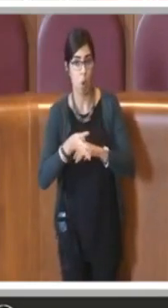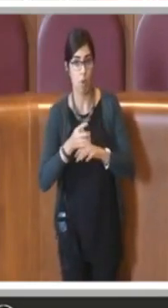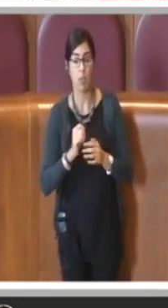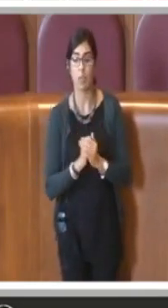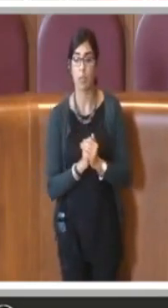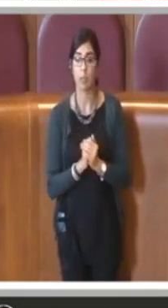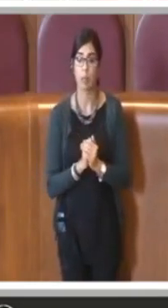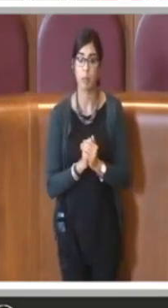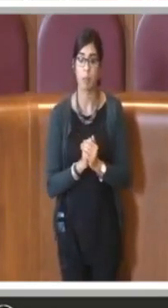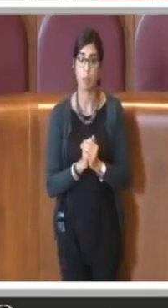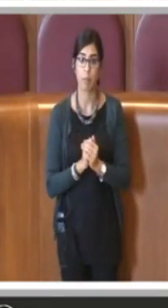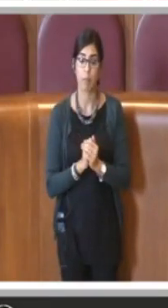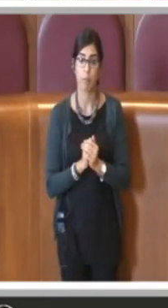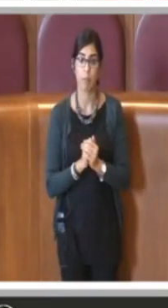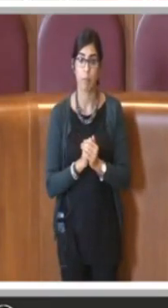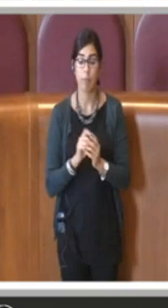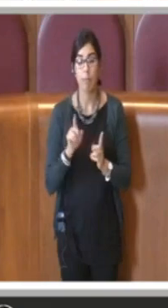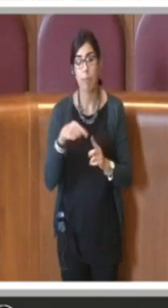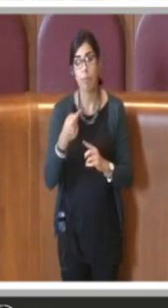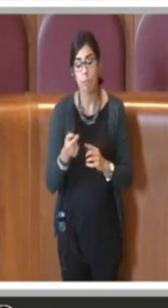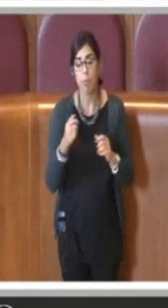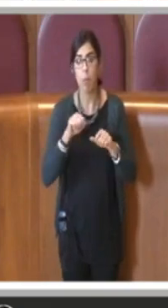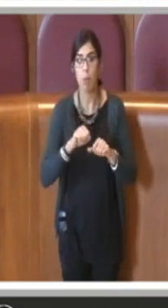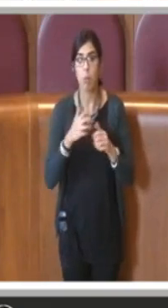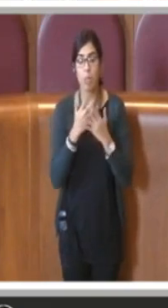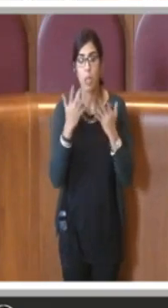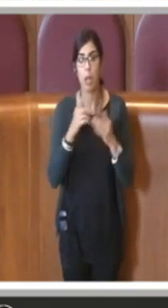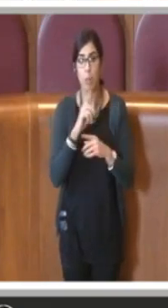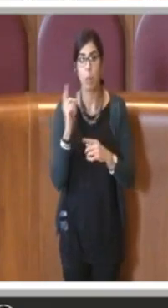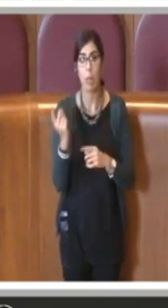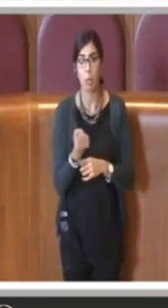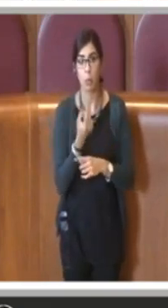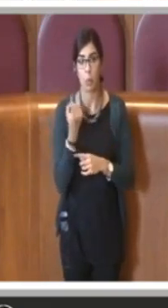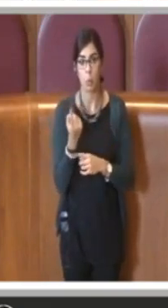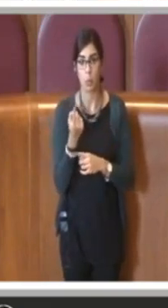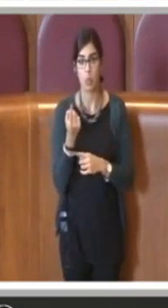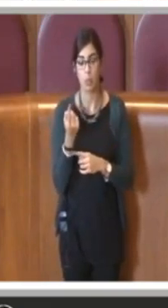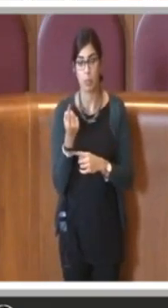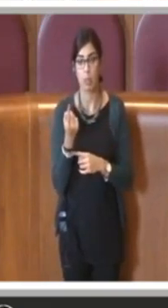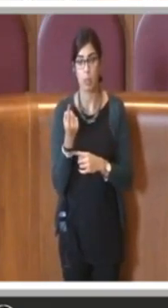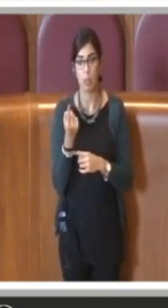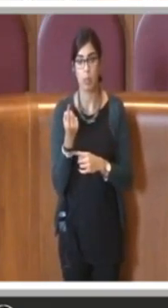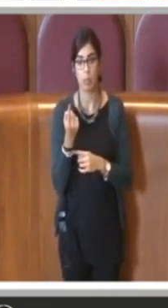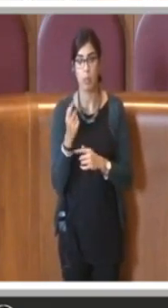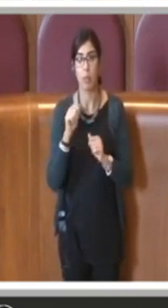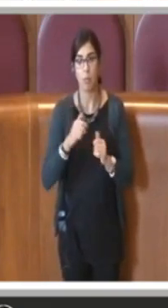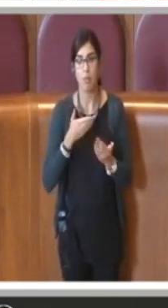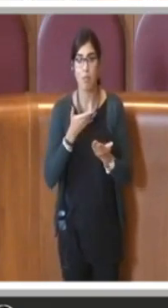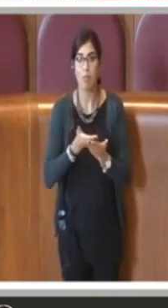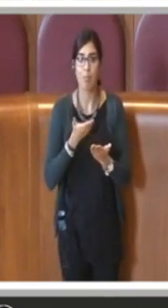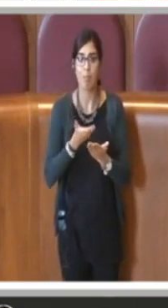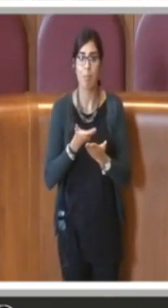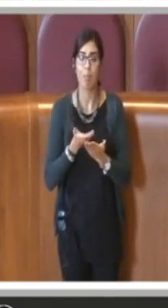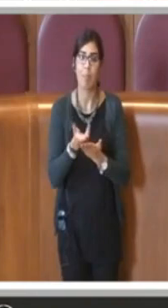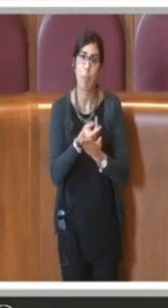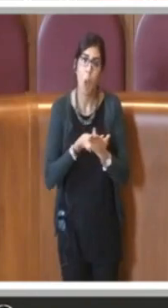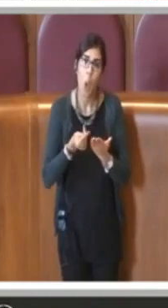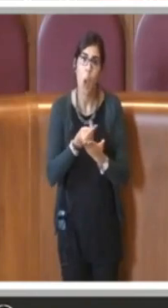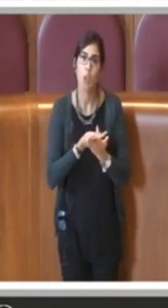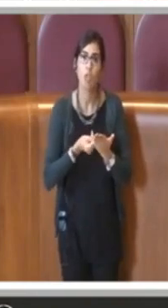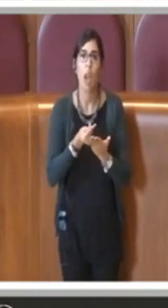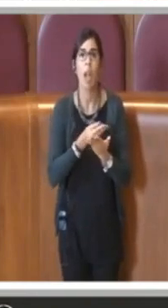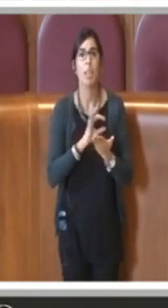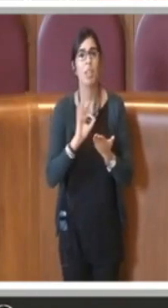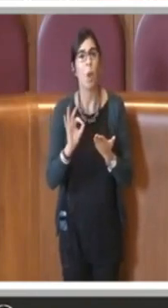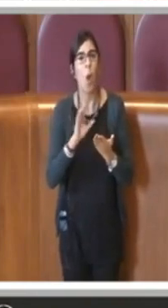con la possibilità ovviamente per tutti gli altri di presentare progetti e proposte di partenariato pubblico